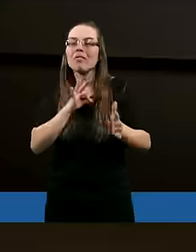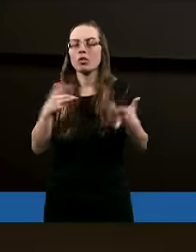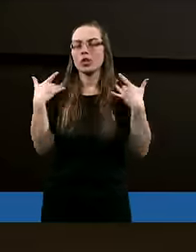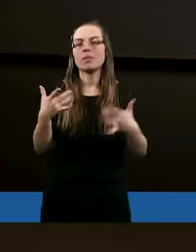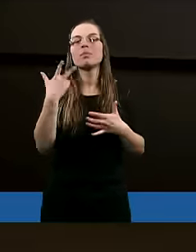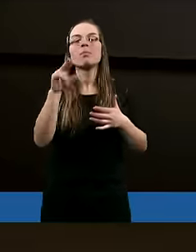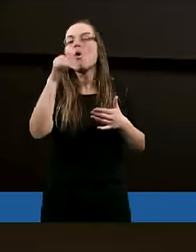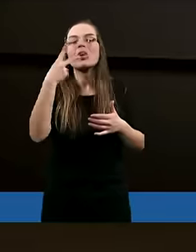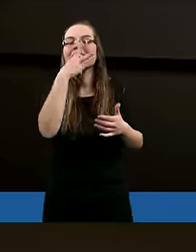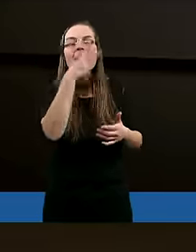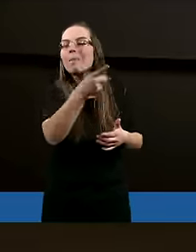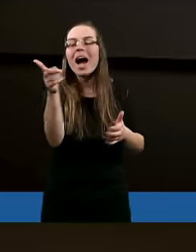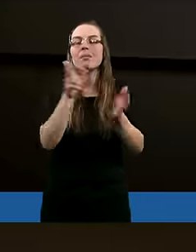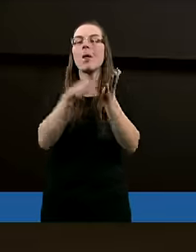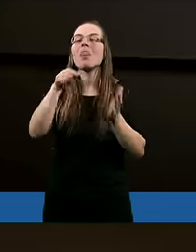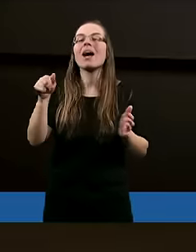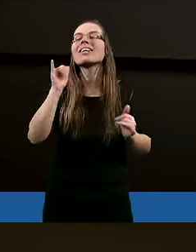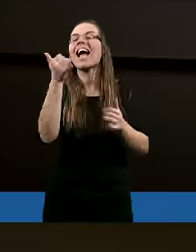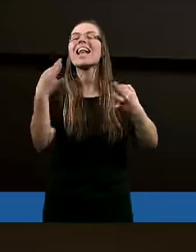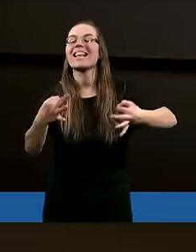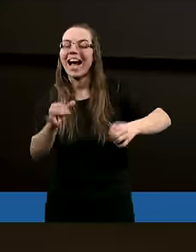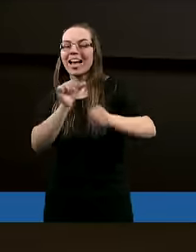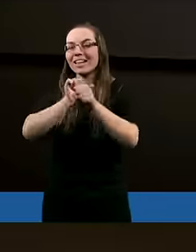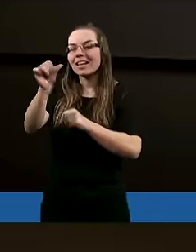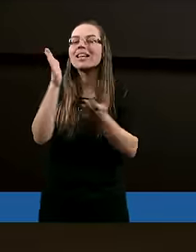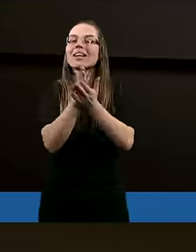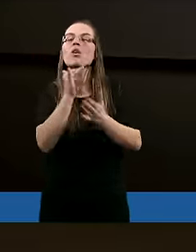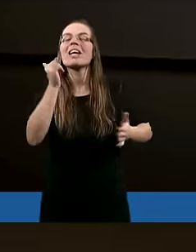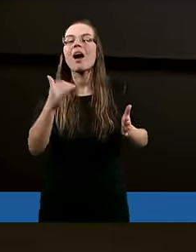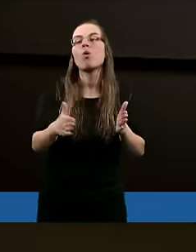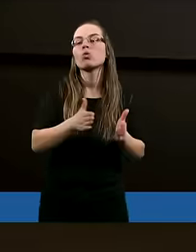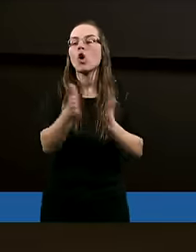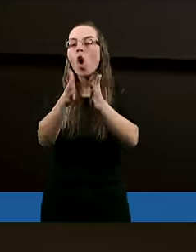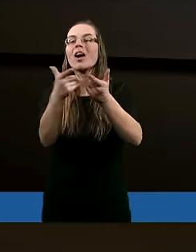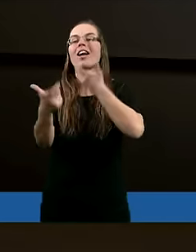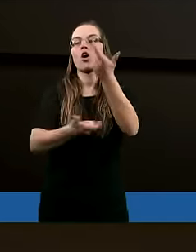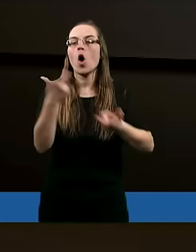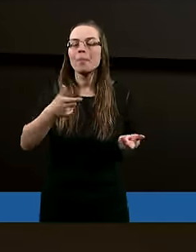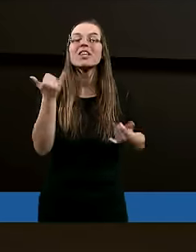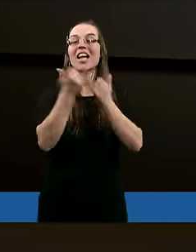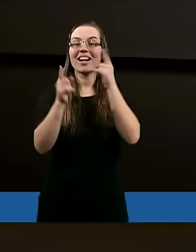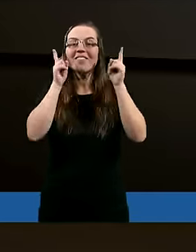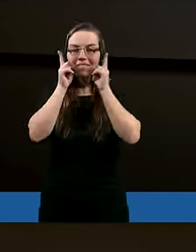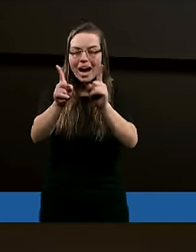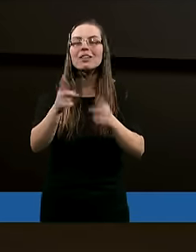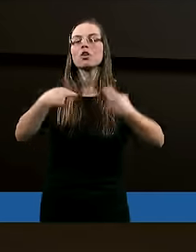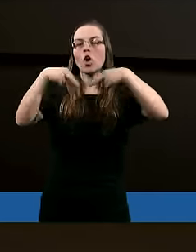Może nie patrzmy na to, jacy teraz jesteśmy, tylko jaką drogę robimy. Jeżeli faktycznie oddajemy te